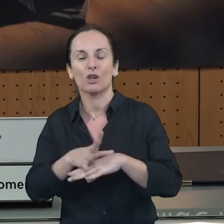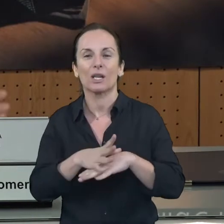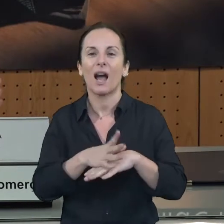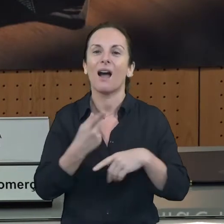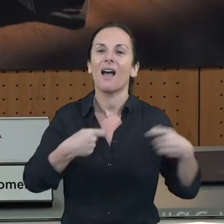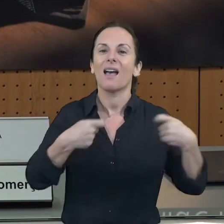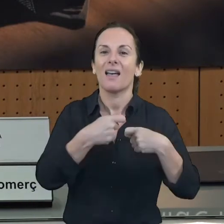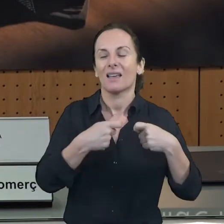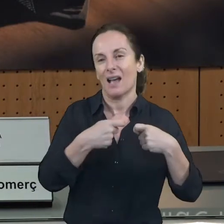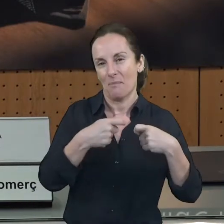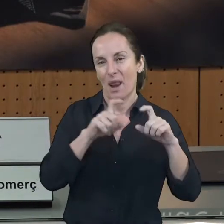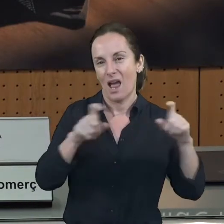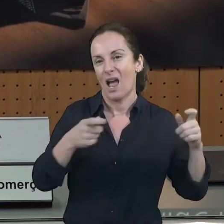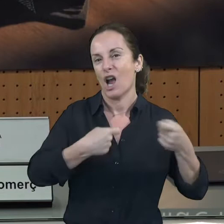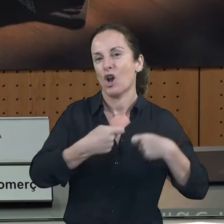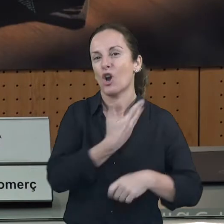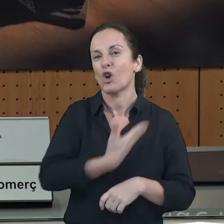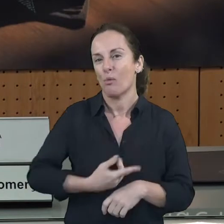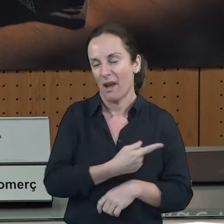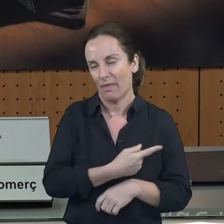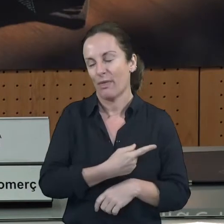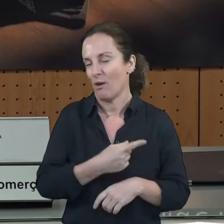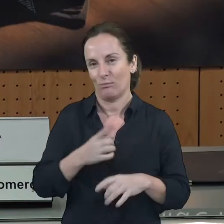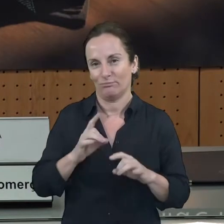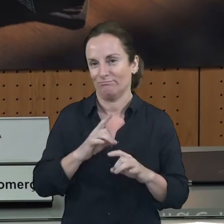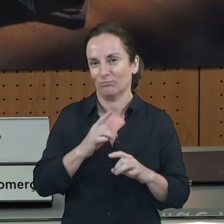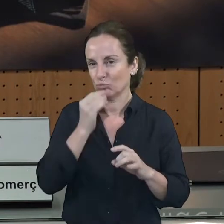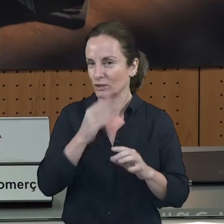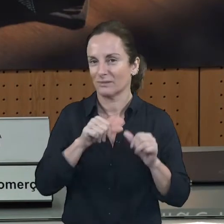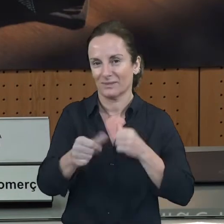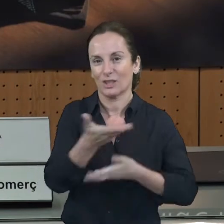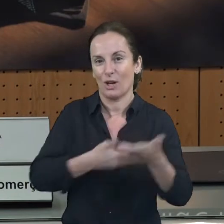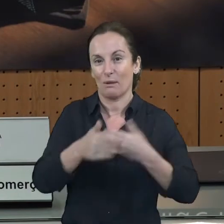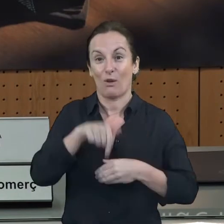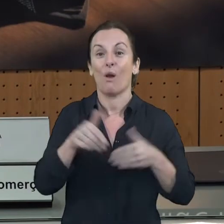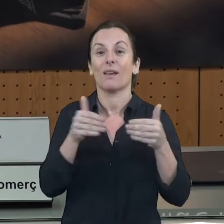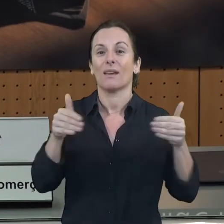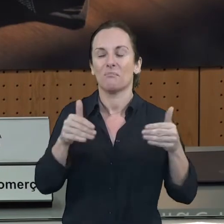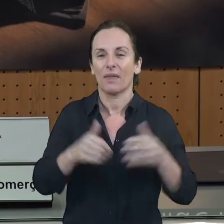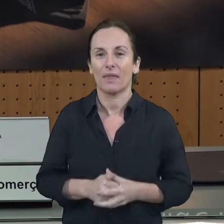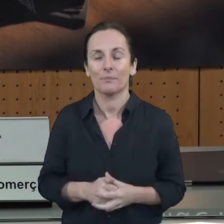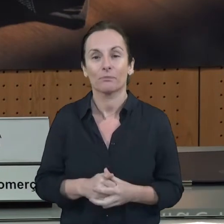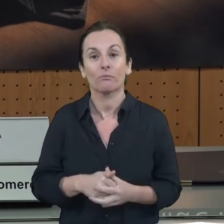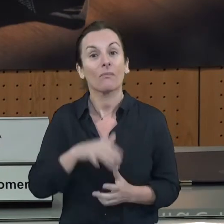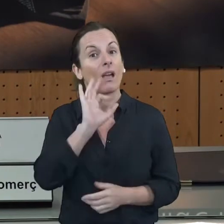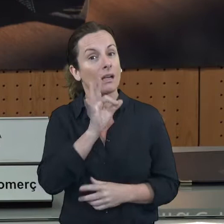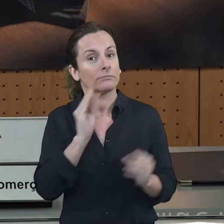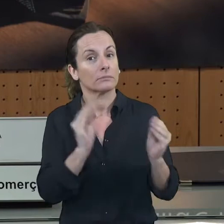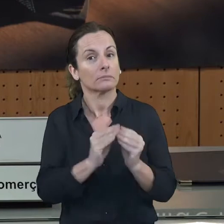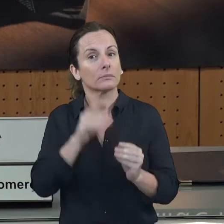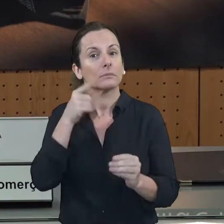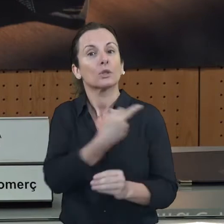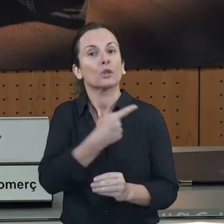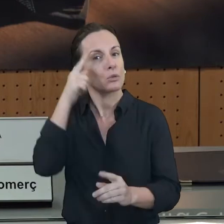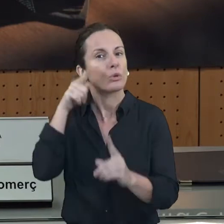un principi d'un camí que se comença. Com deia tenim un objectiu comú que és reactivar la economia i sobretot que tot aquell teixí